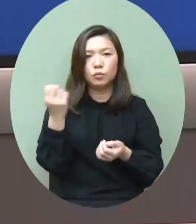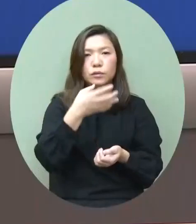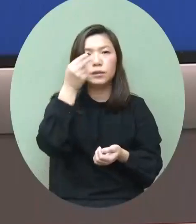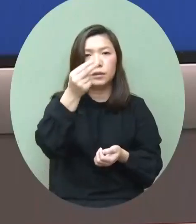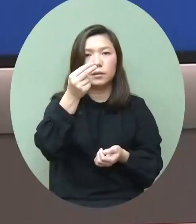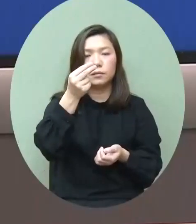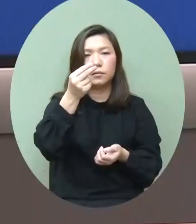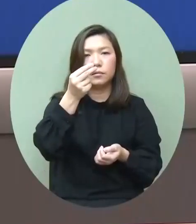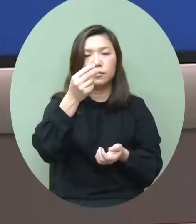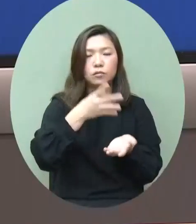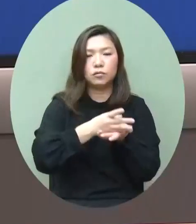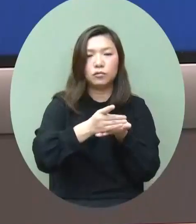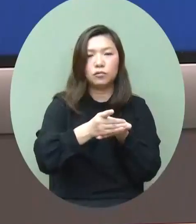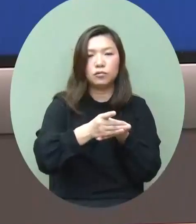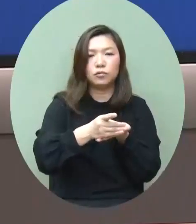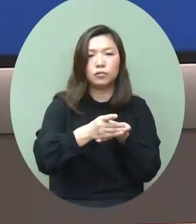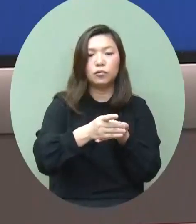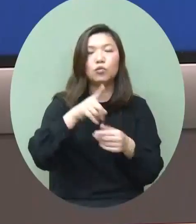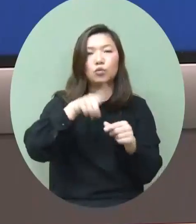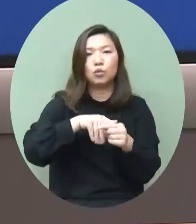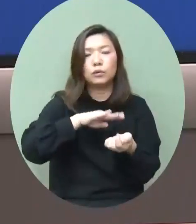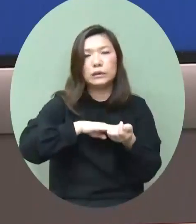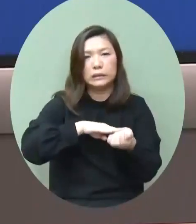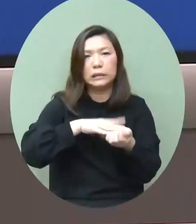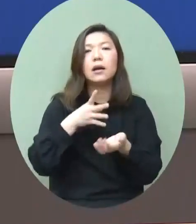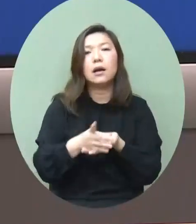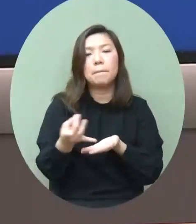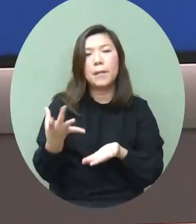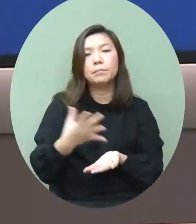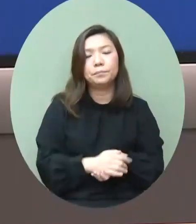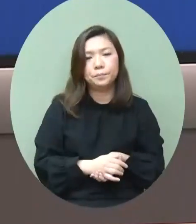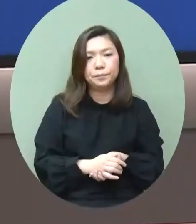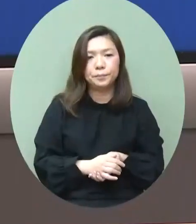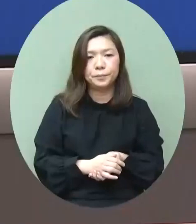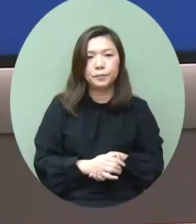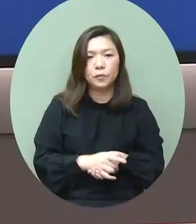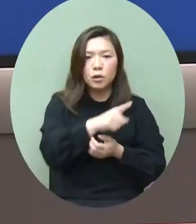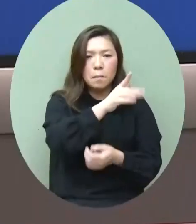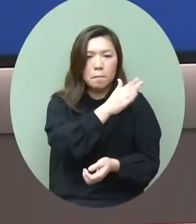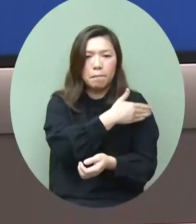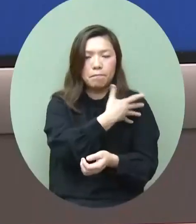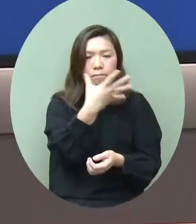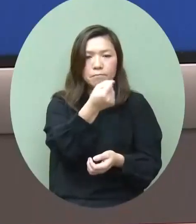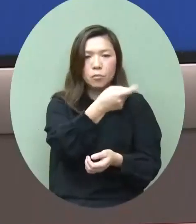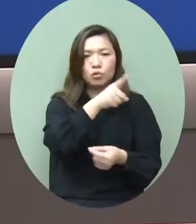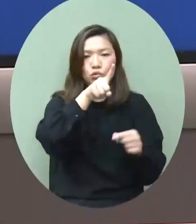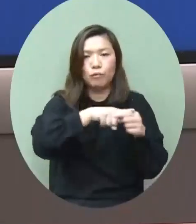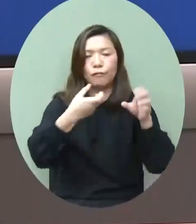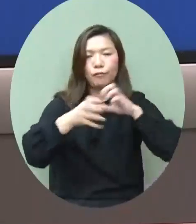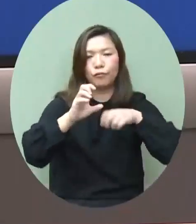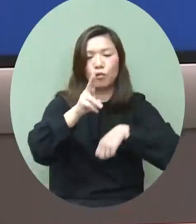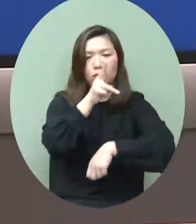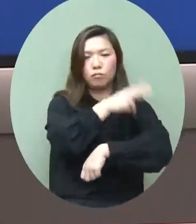位的專家都是屬於中醫藥的專家組長是中國科學院院